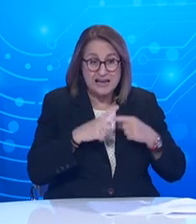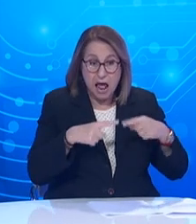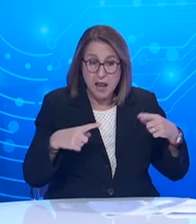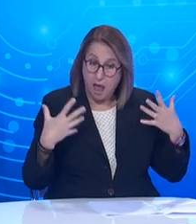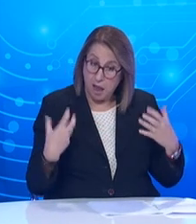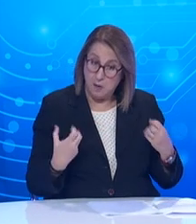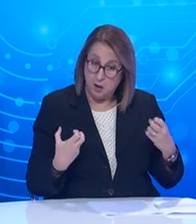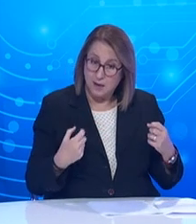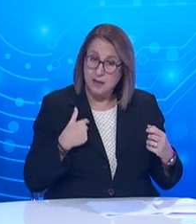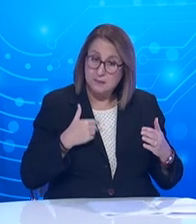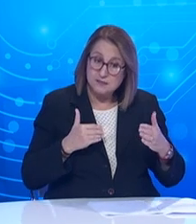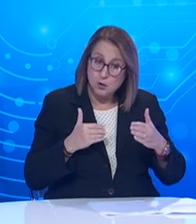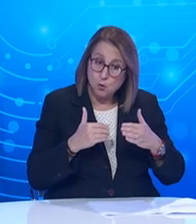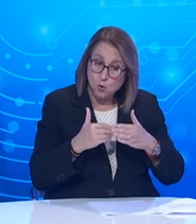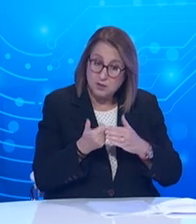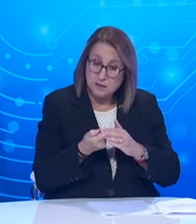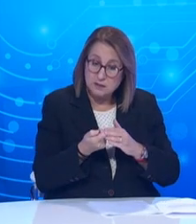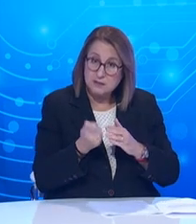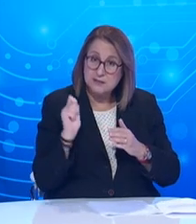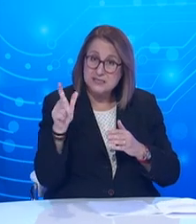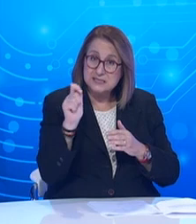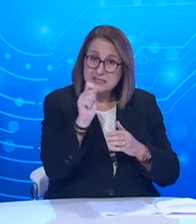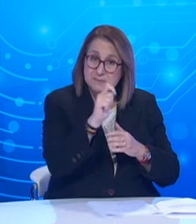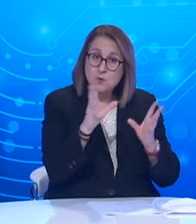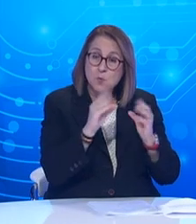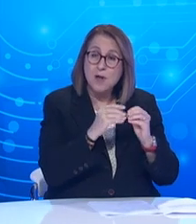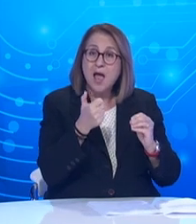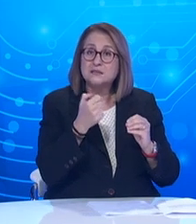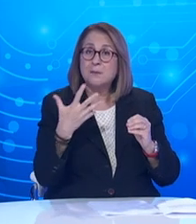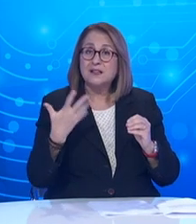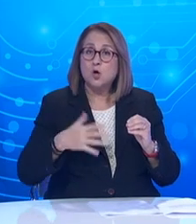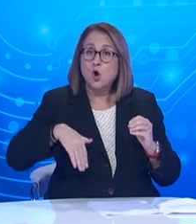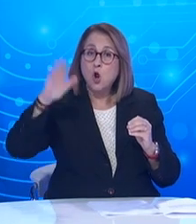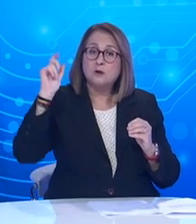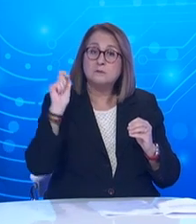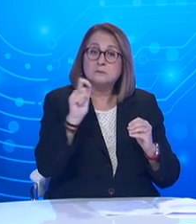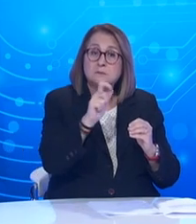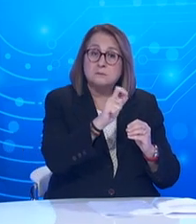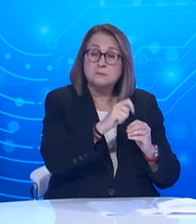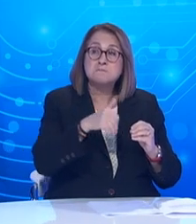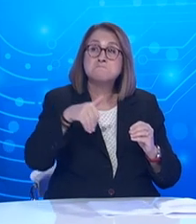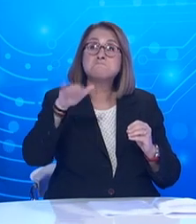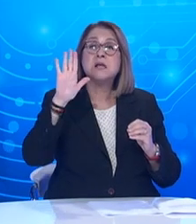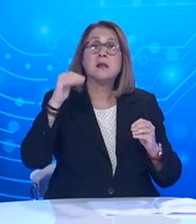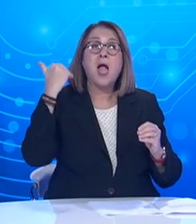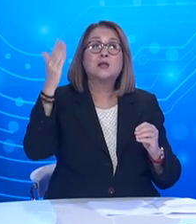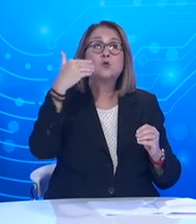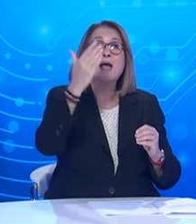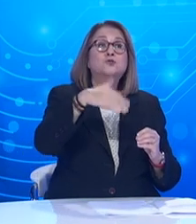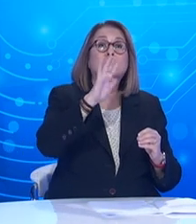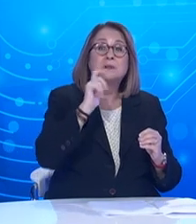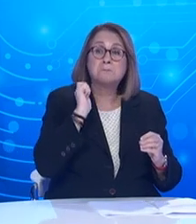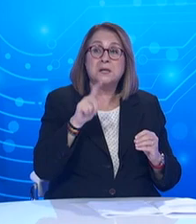στη χρήση SMS ή ειδικού σημειώματος για τις ηλικίες 65 και άνω ώστε να κυκλοφορούν ή για να τους πείσουμε περισσότερο να